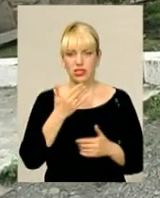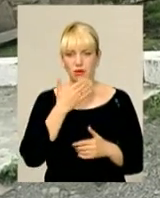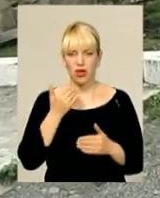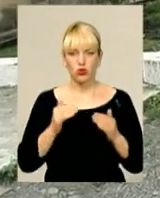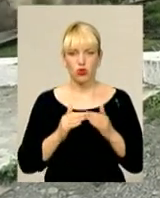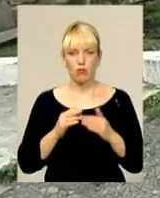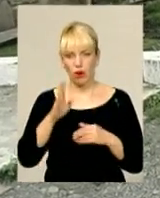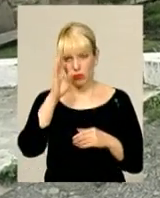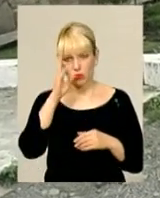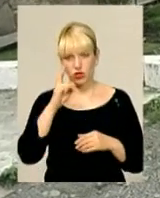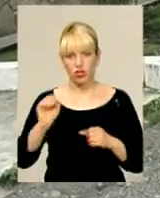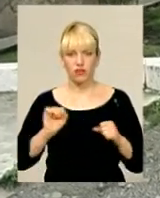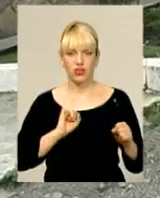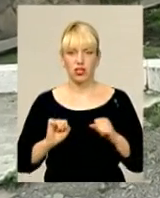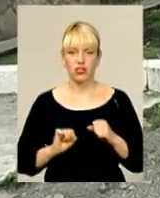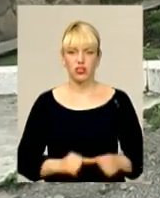він, мовляв, у відрядженні.